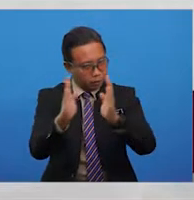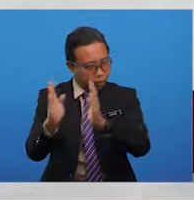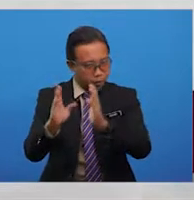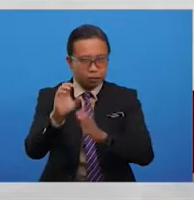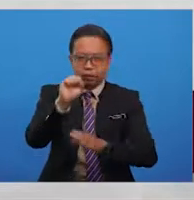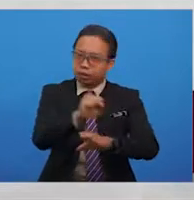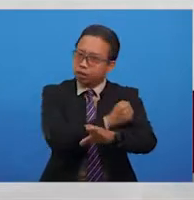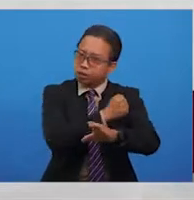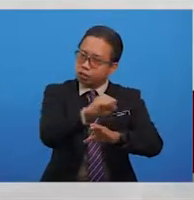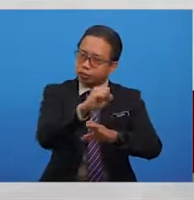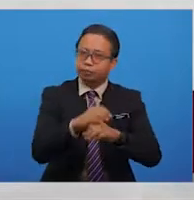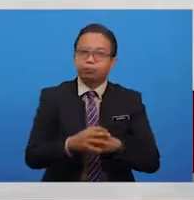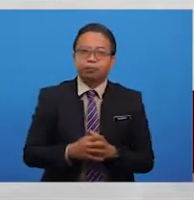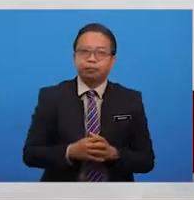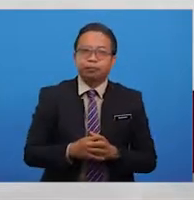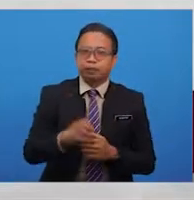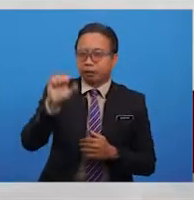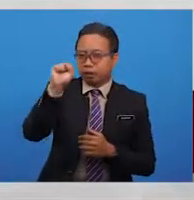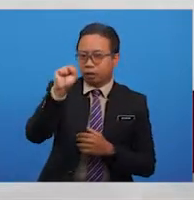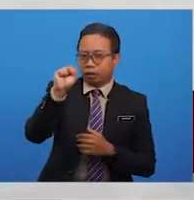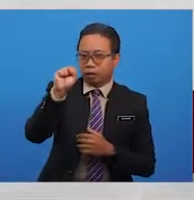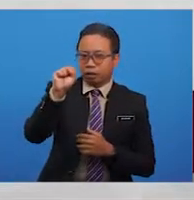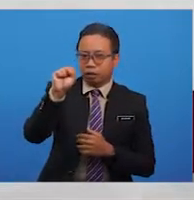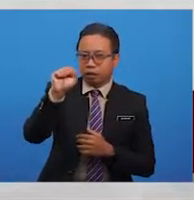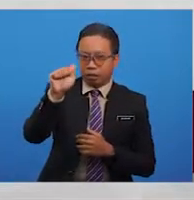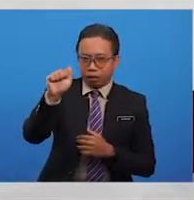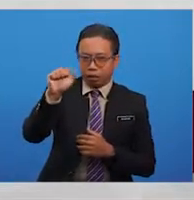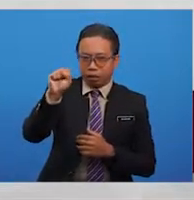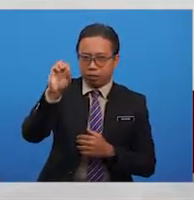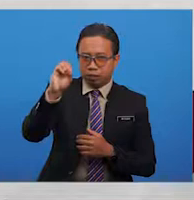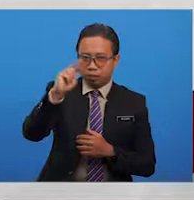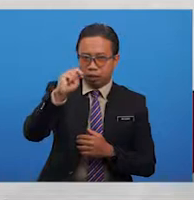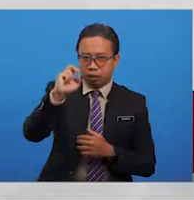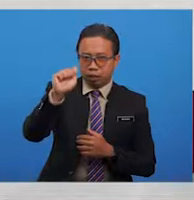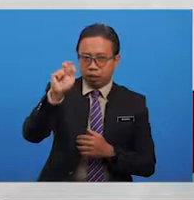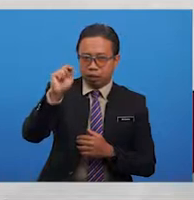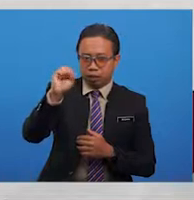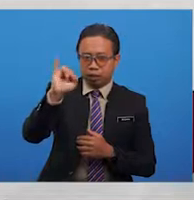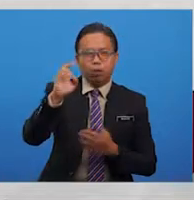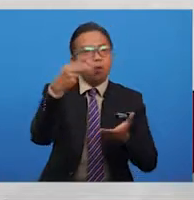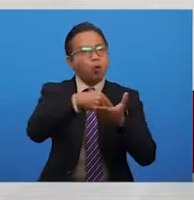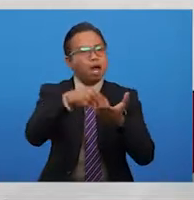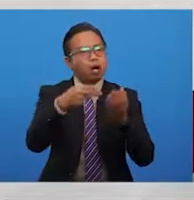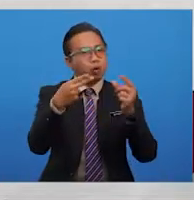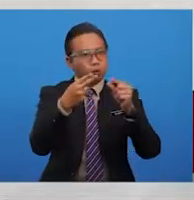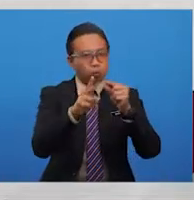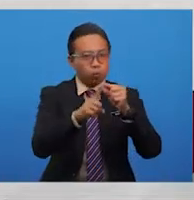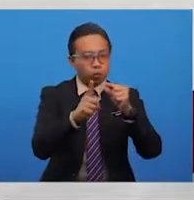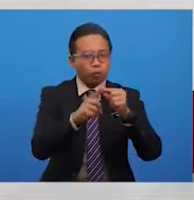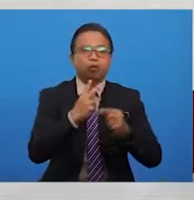Ini menunjukkan unsur bunyi asunansi iaitu pengulangan bunyi huruf vokal.